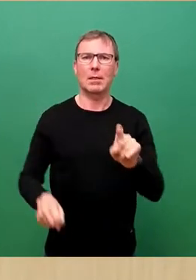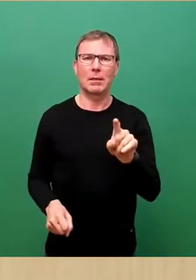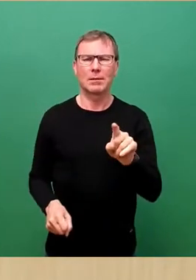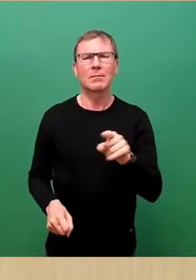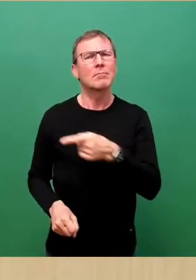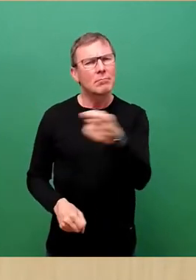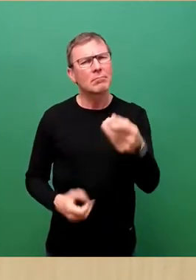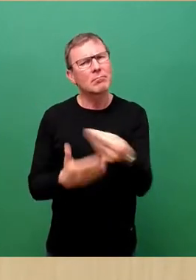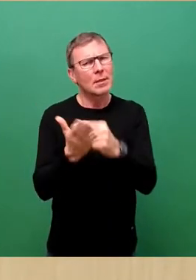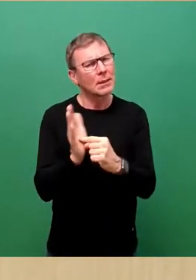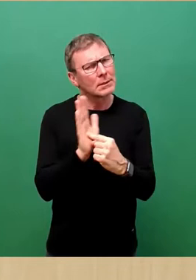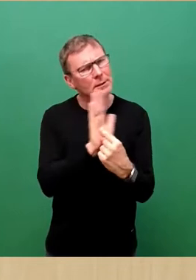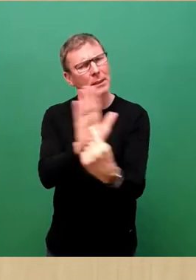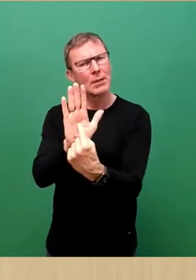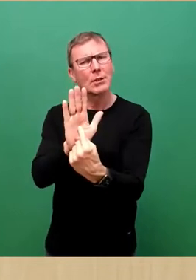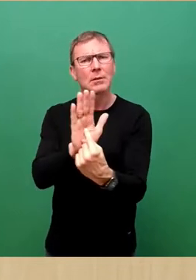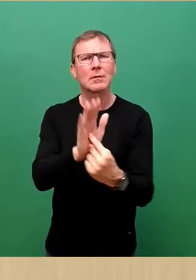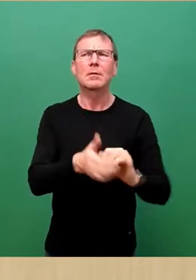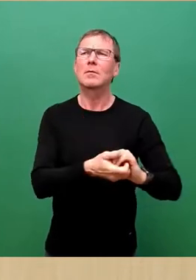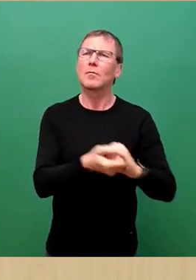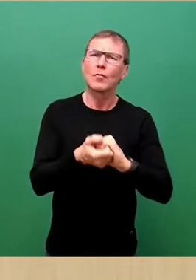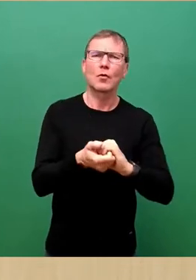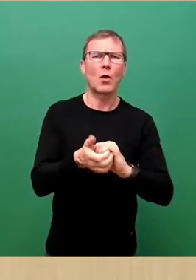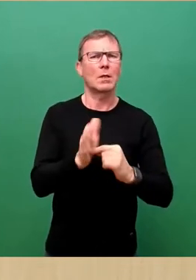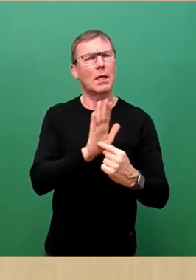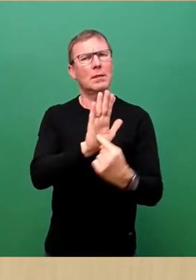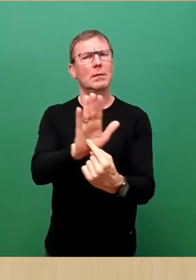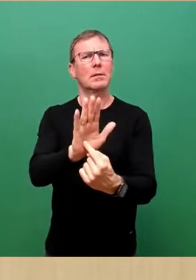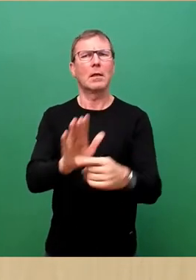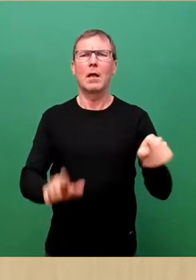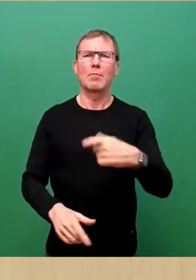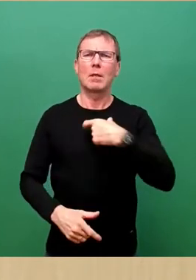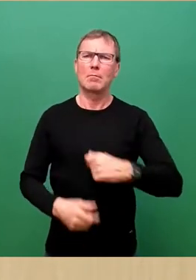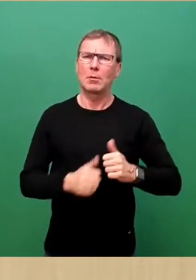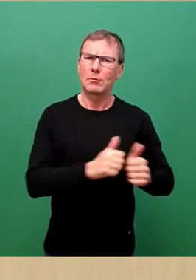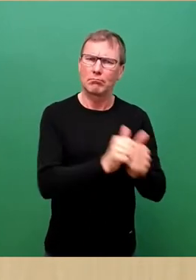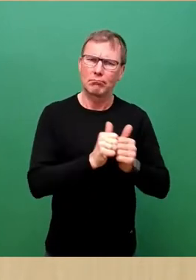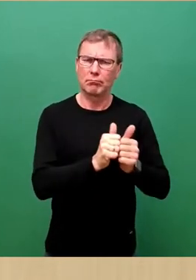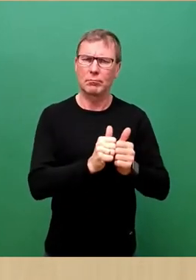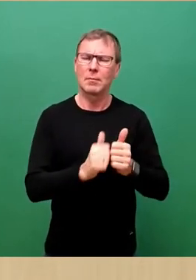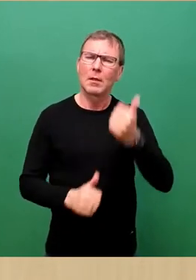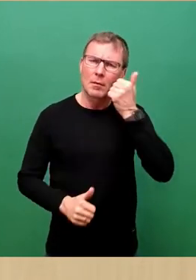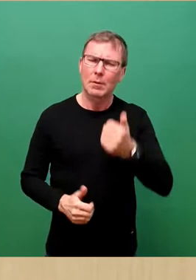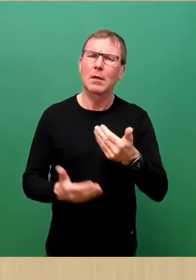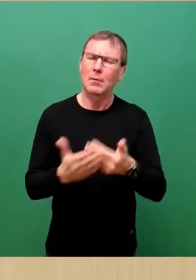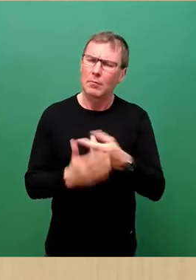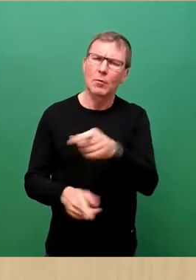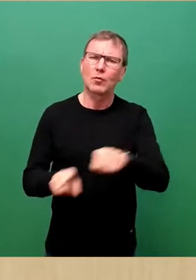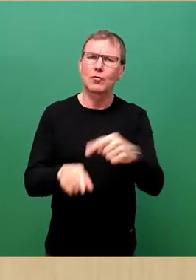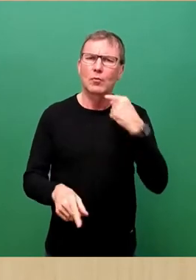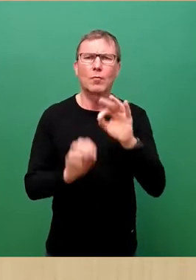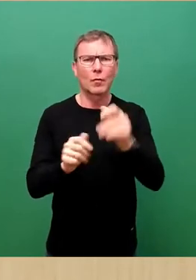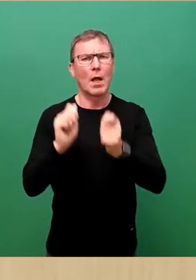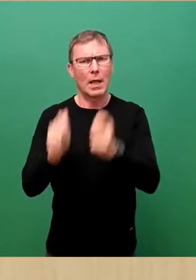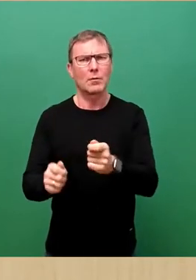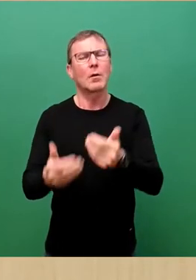Zeichen von Solidarität und Mitmenschlichkeit. Ich bitte Sie daher um Zustimmung für den Antrag und